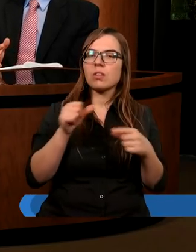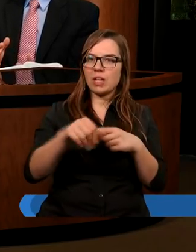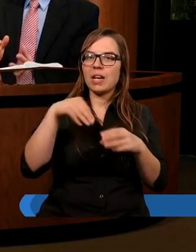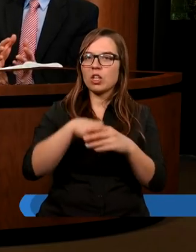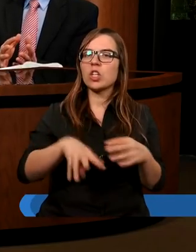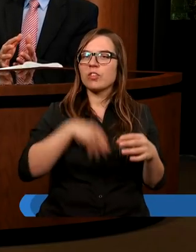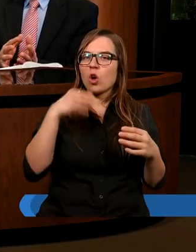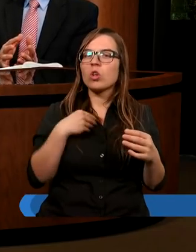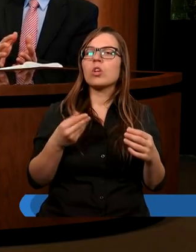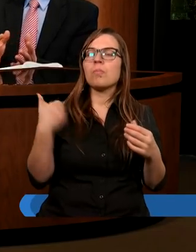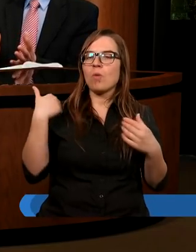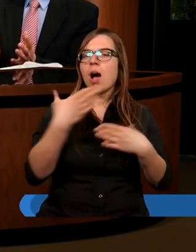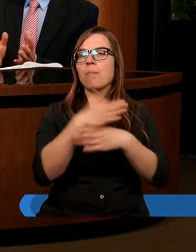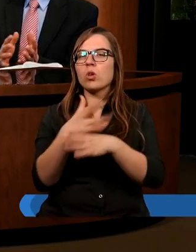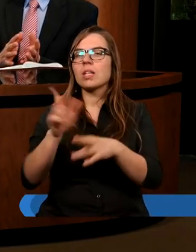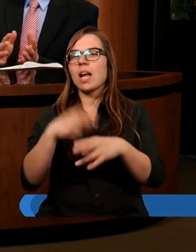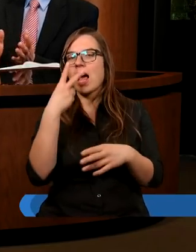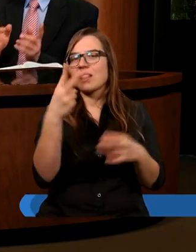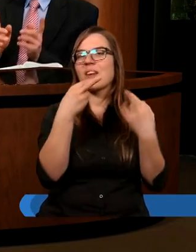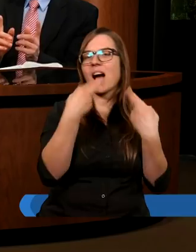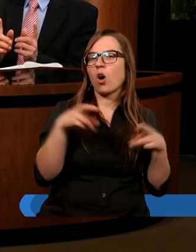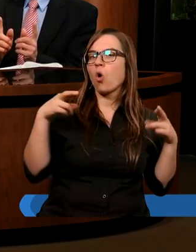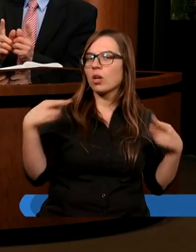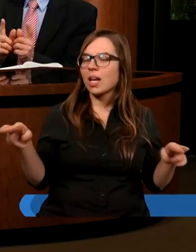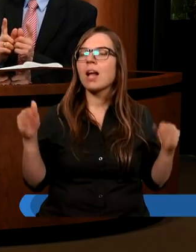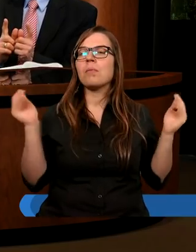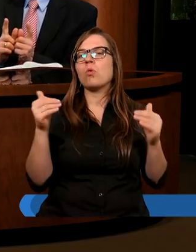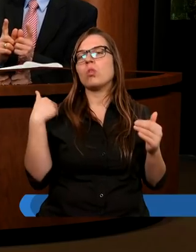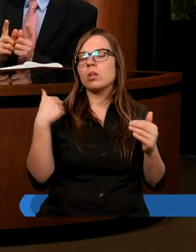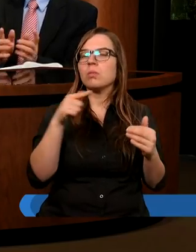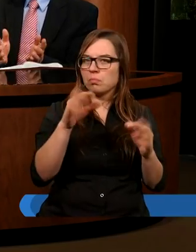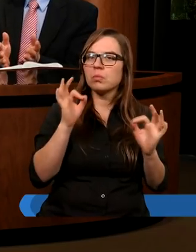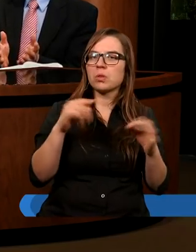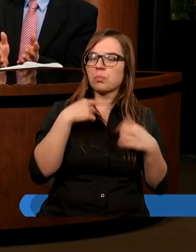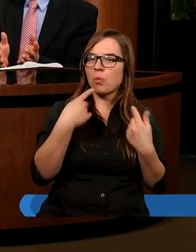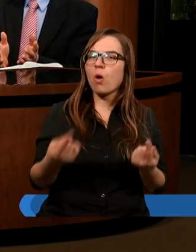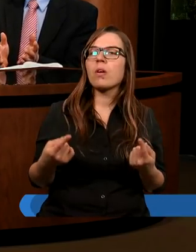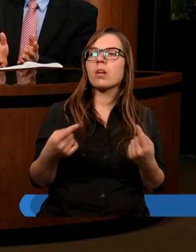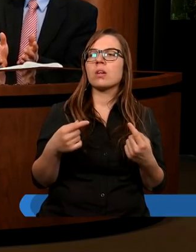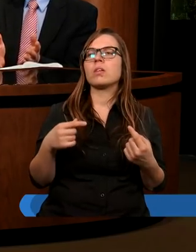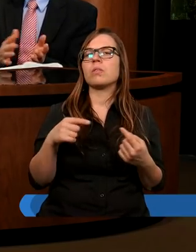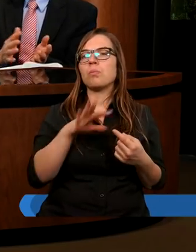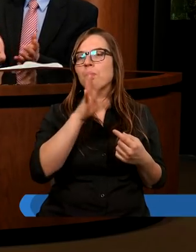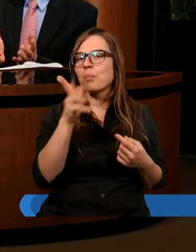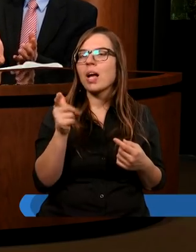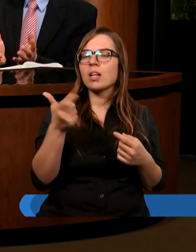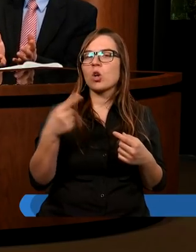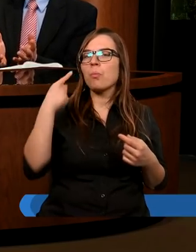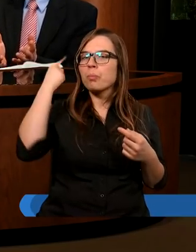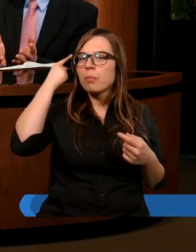świątyni była podzielona na dwa rodzaje, można to tak ująć. List do hebrajczyków pięknie to